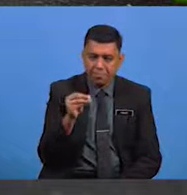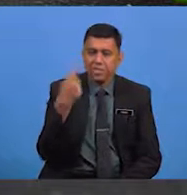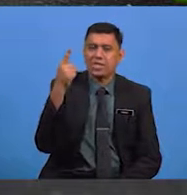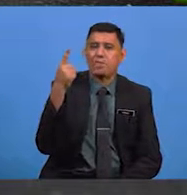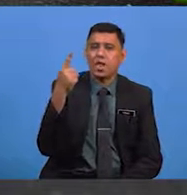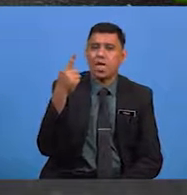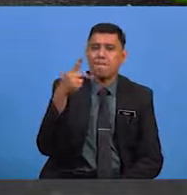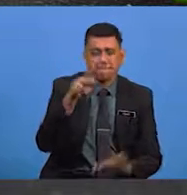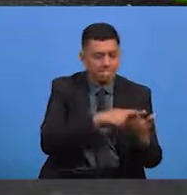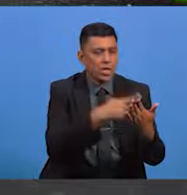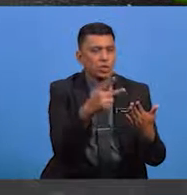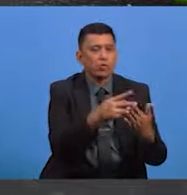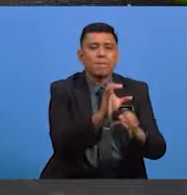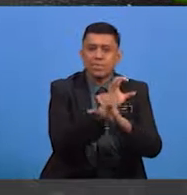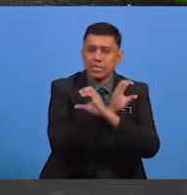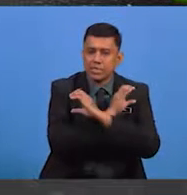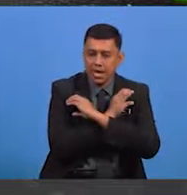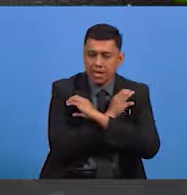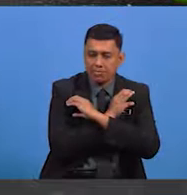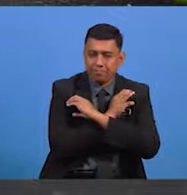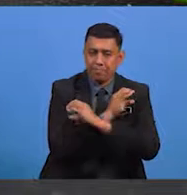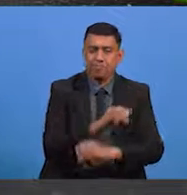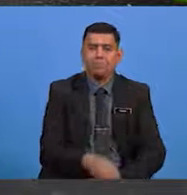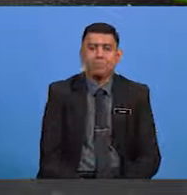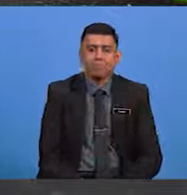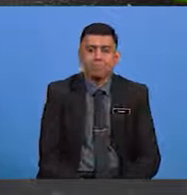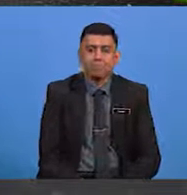kesebelas, pantun percintaan